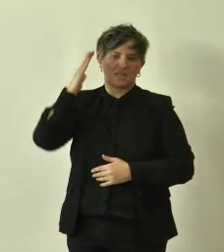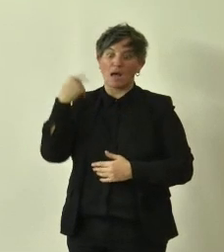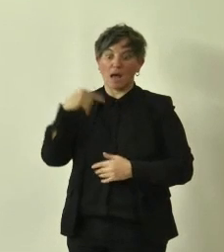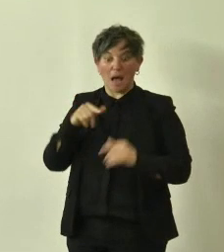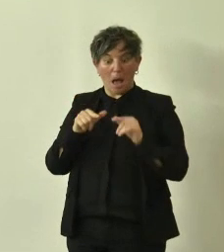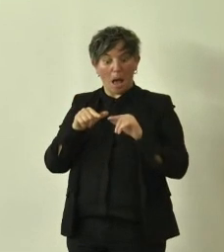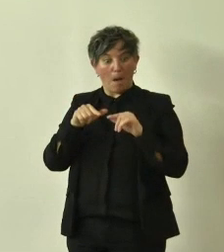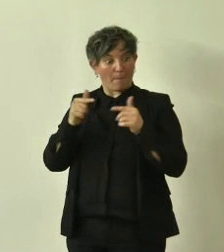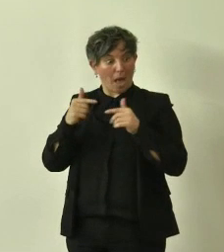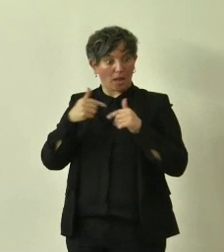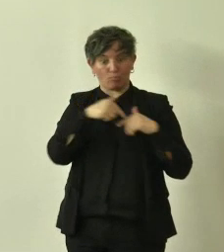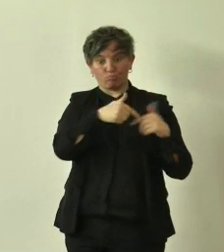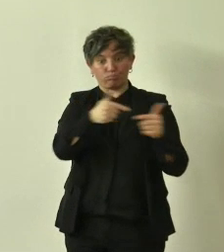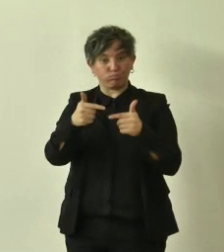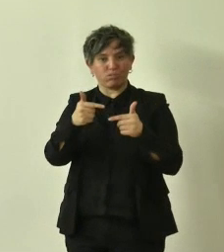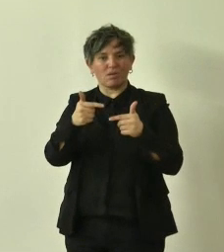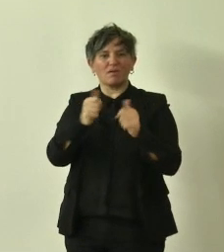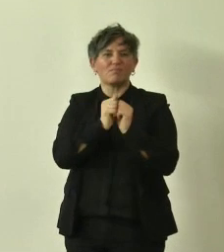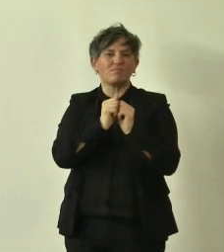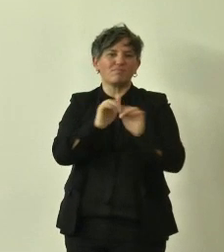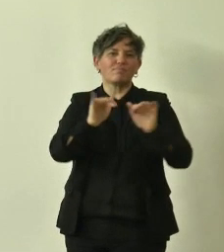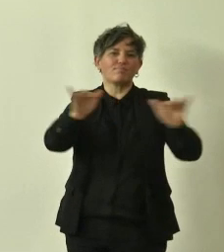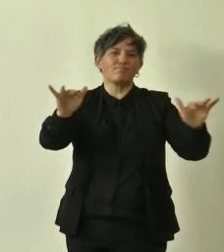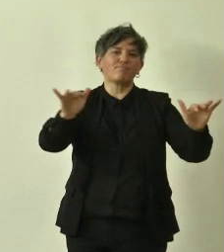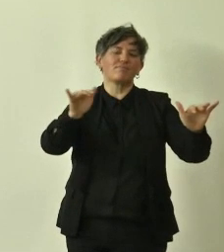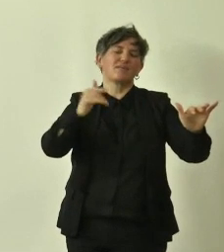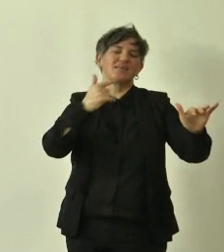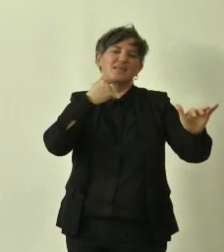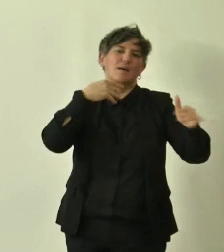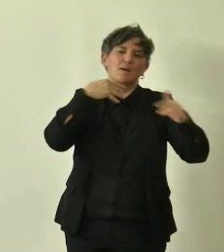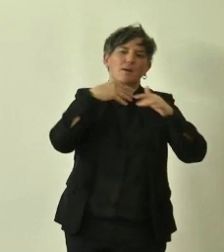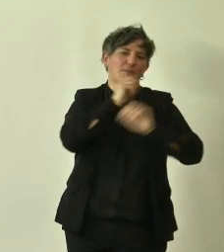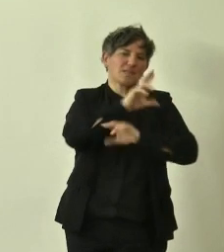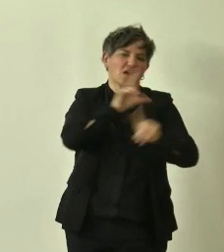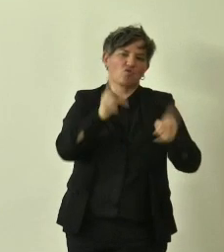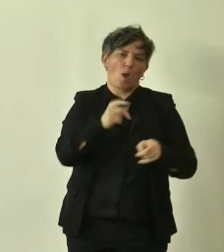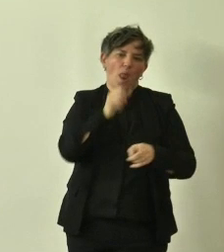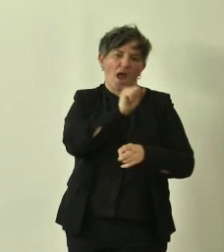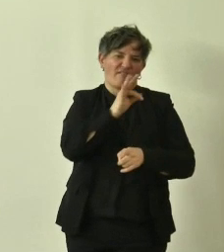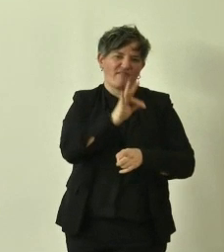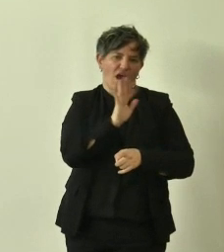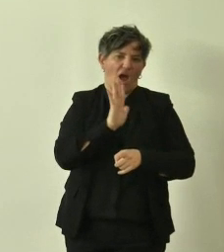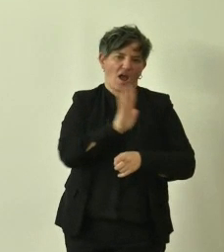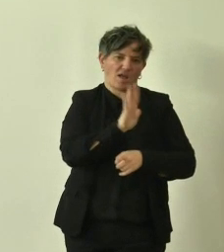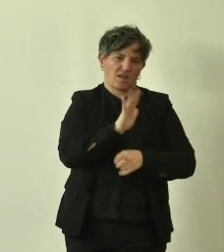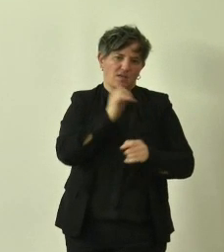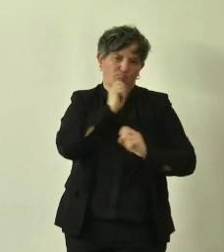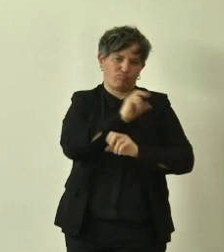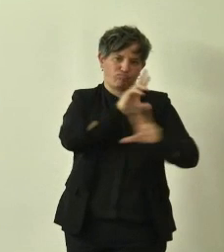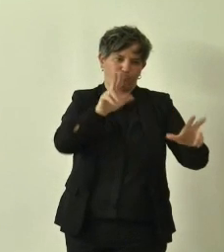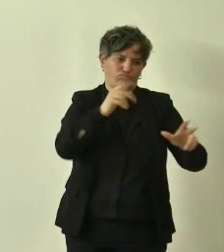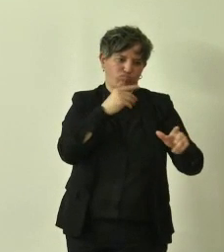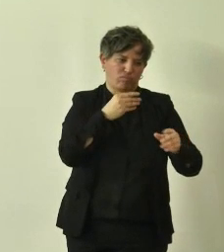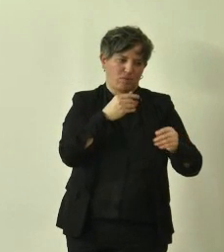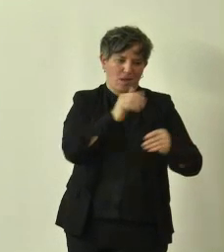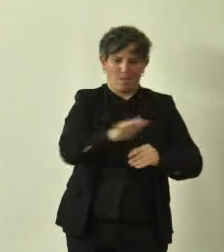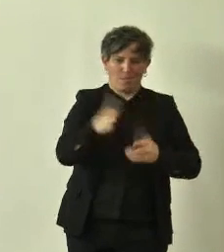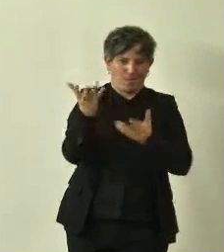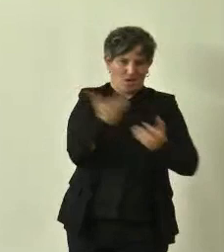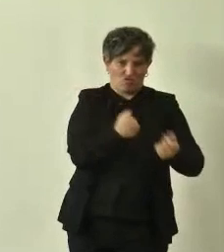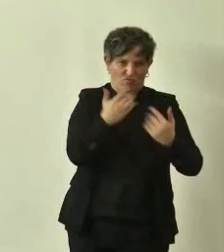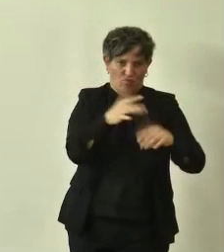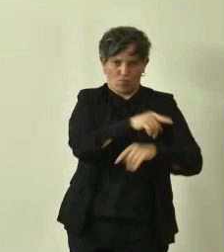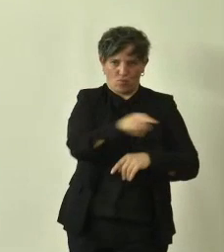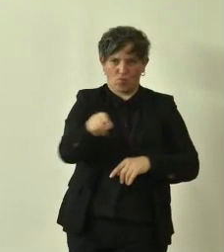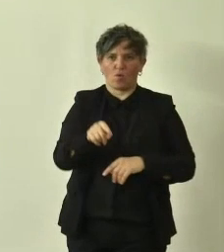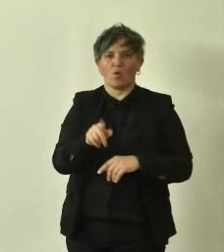ancora il messaggio di Anna Frank ad arrivare ai ragazzini delle scuole che l'hanno ricevuto il secondo velocissimo ci